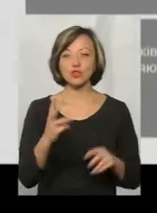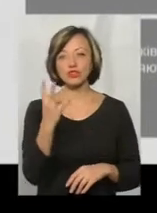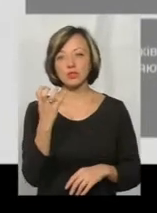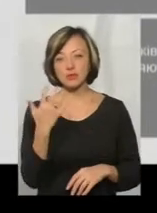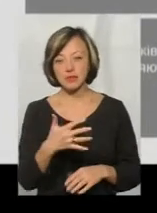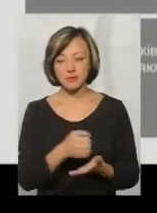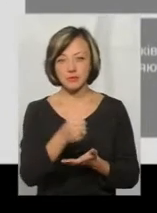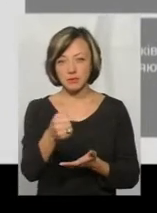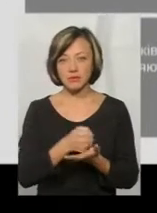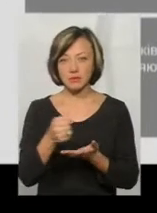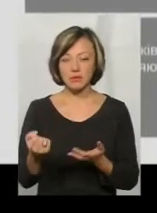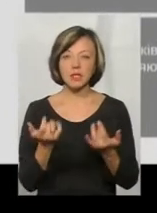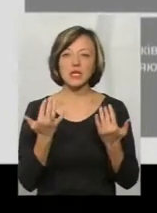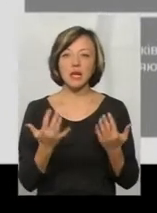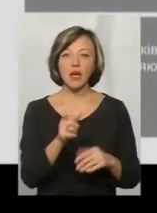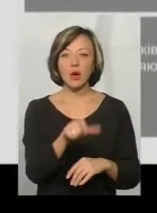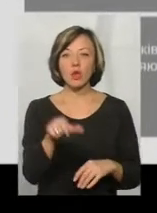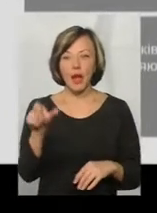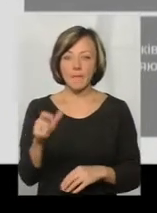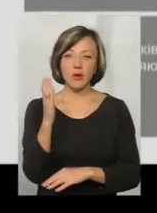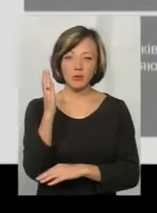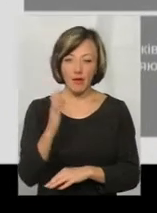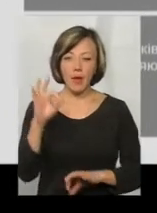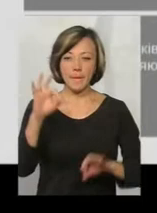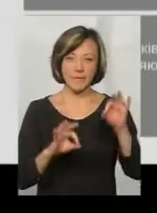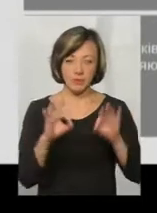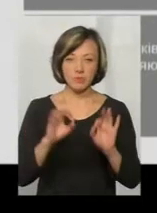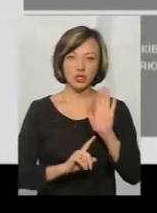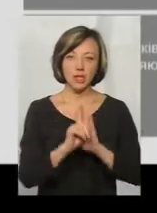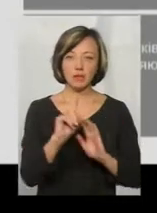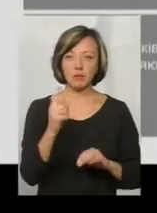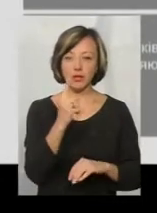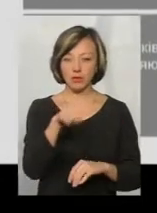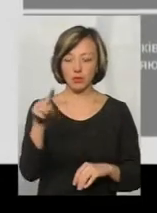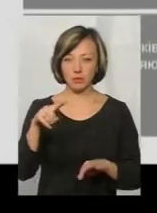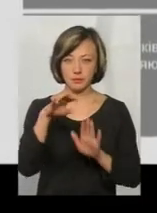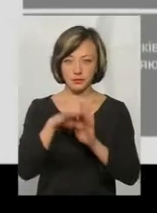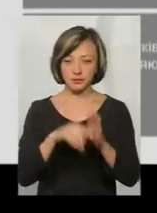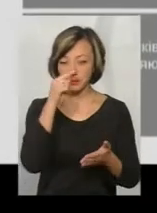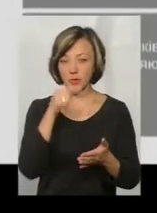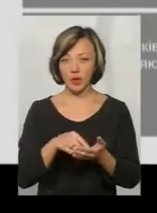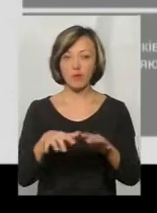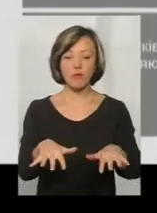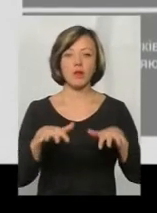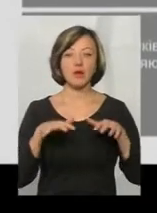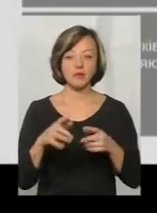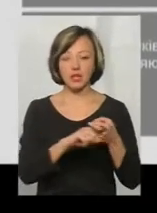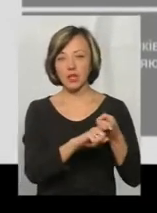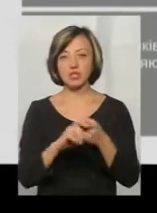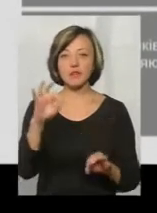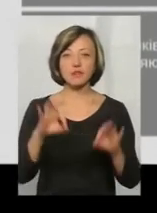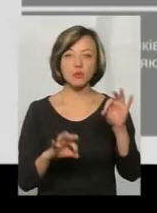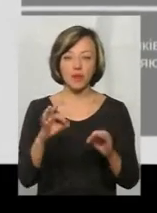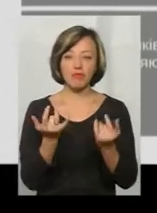виставити. В результаті, скільки людей проголосувало, починаючи з першого номера, вони проходять залежно від відсотку, який набрала